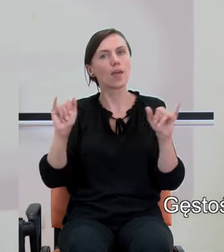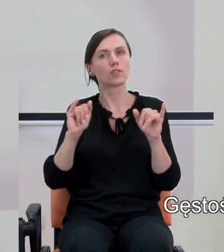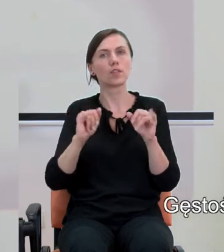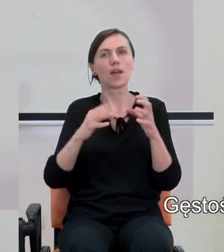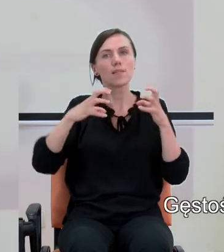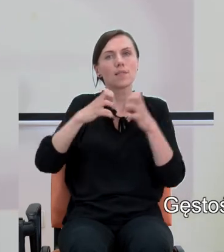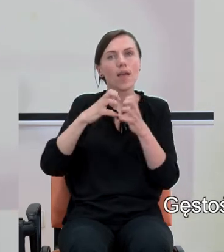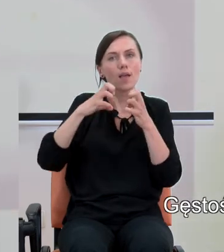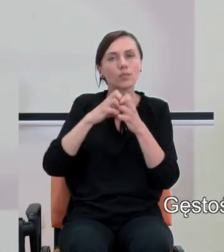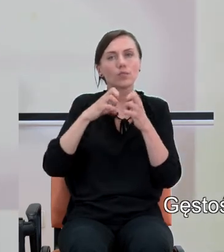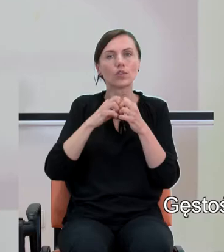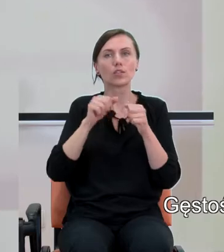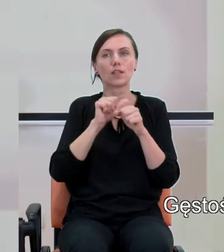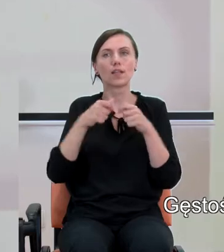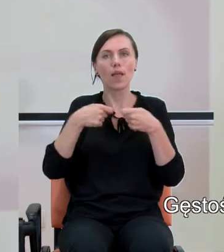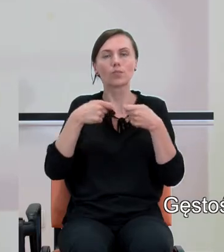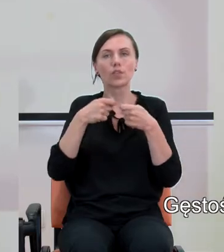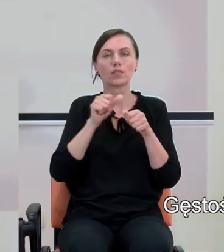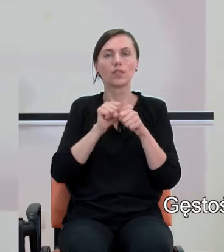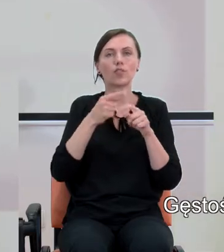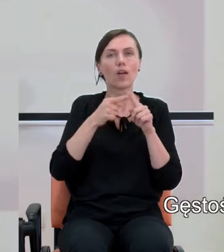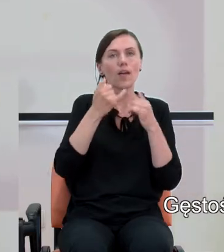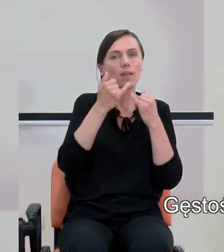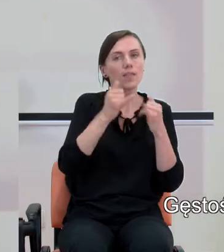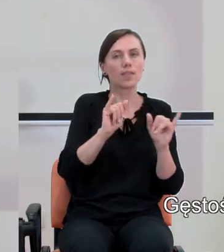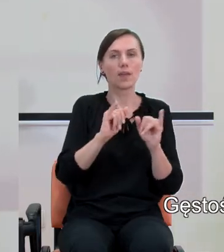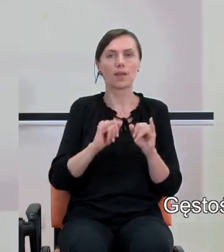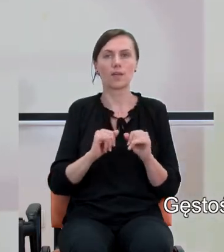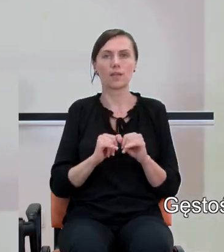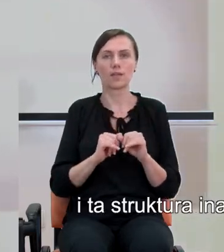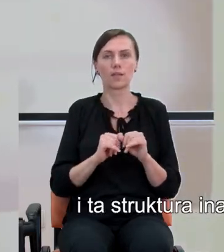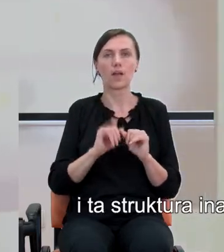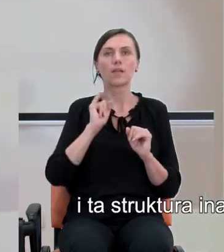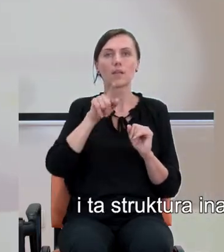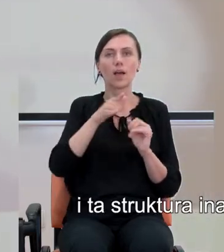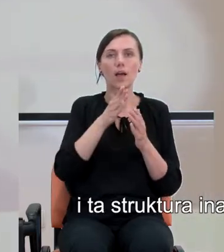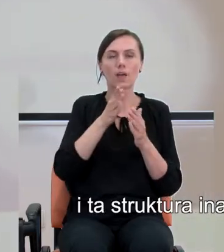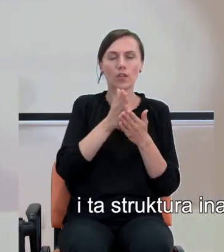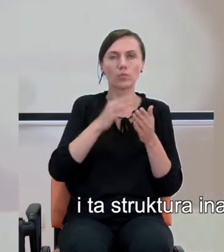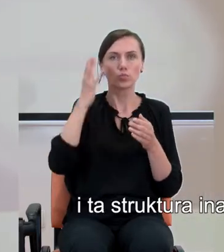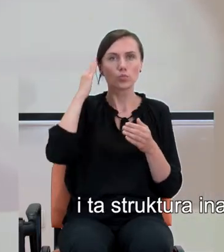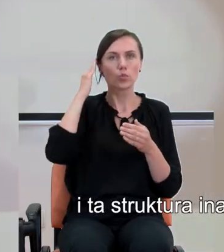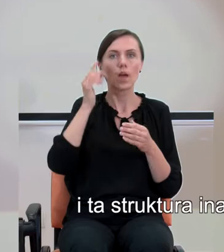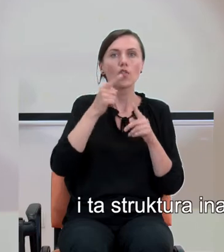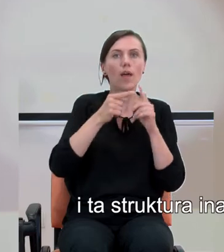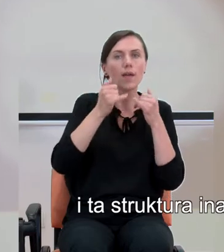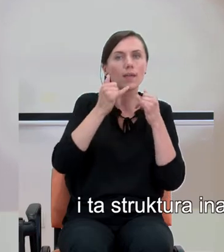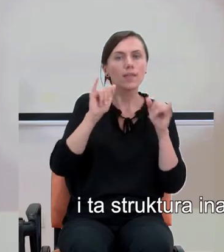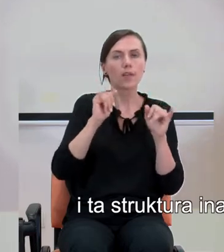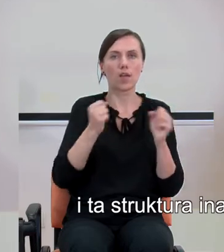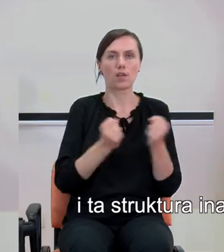gęstość istoty szarej, mówiąc fachowo, mózgu jest tam trochę inna i ta struktura inaczej